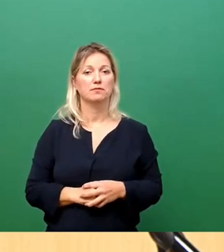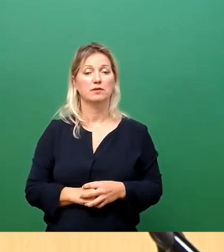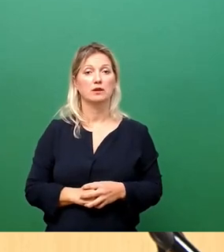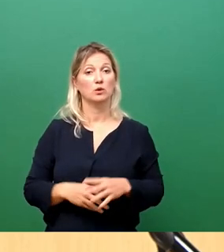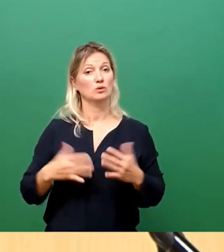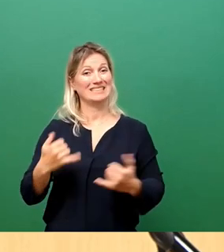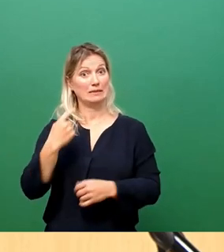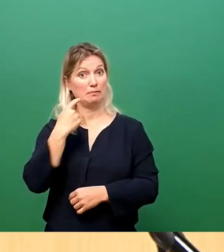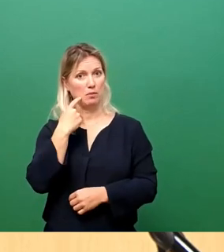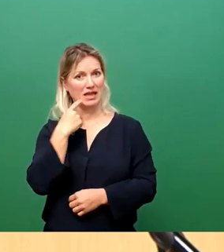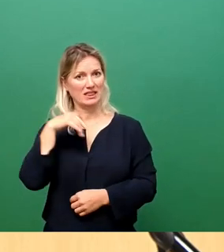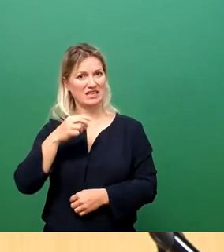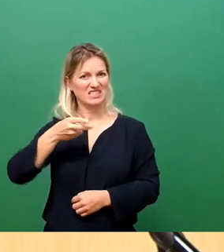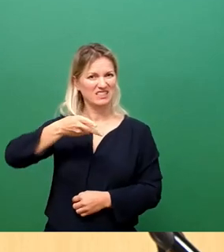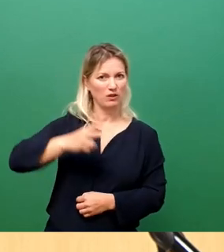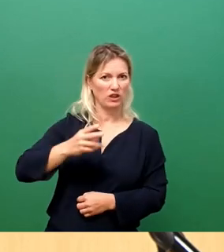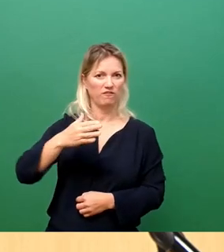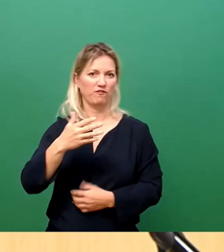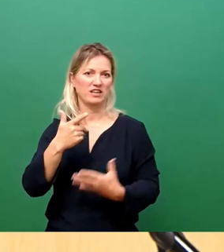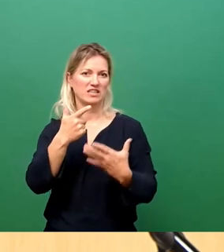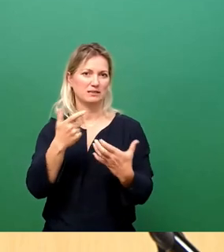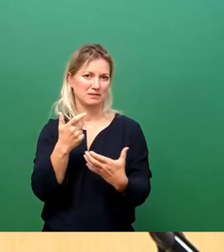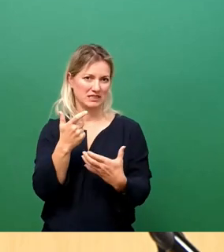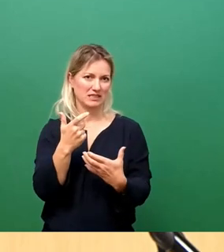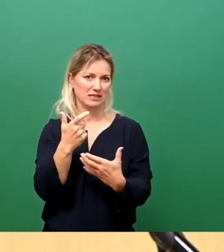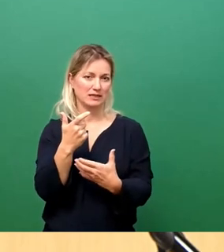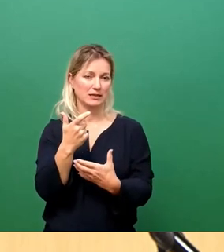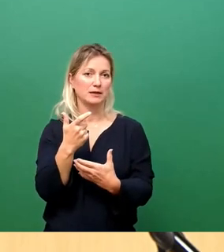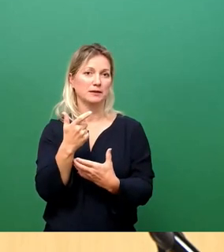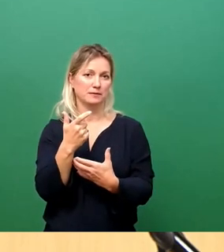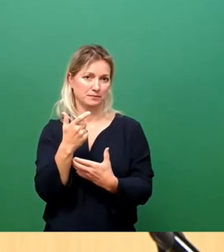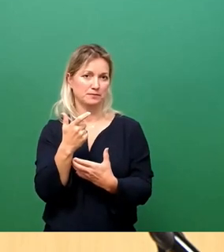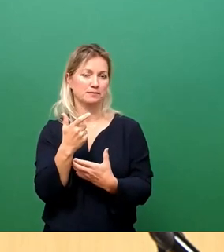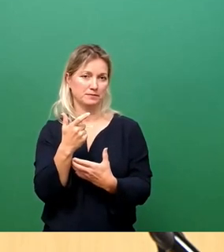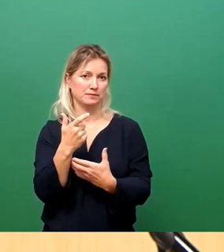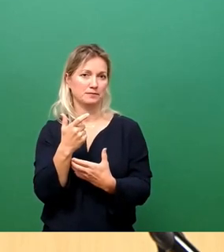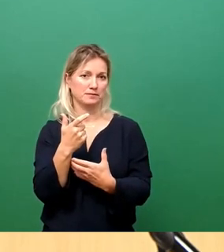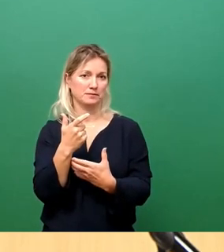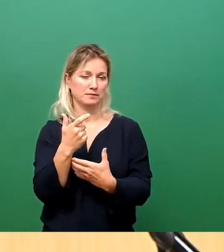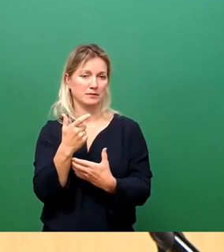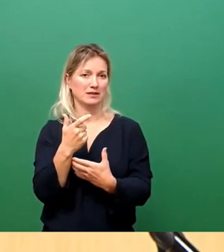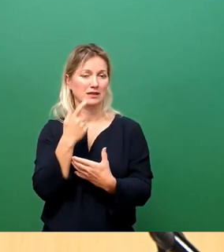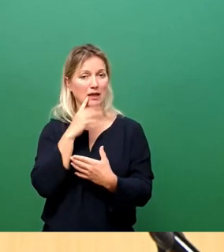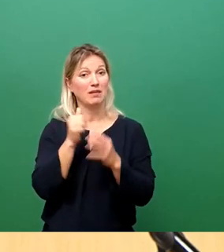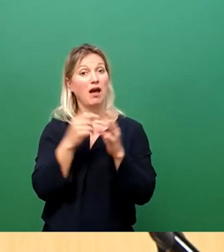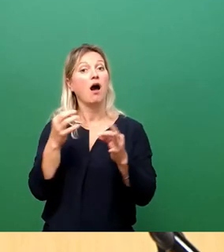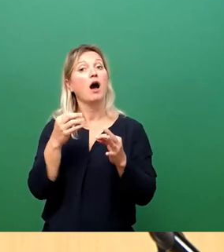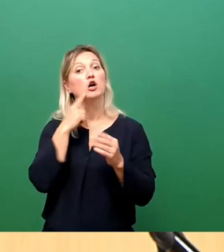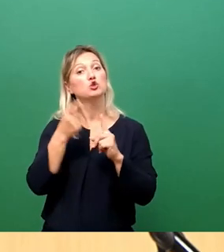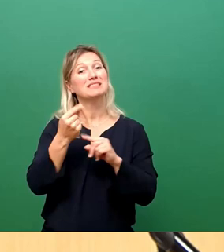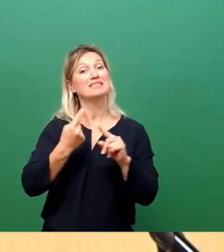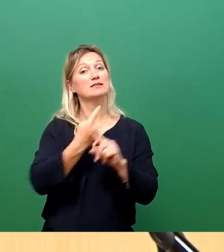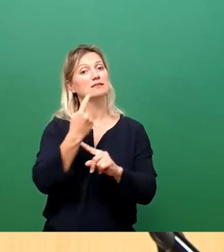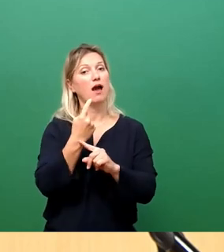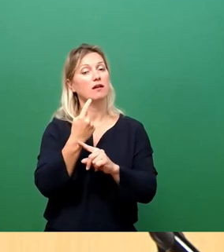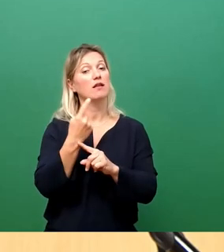wir bei 275 Distributionen. Das ist weniger als zu den Spitzenzeiten, aber weiterhin eine hohe Belastung.